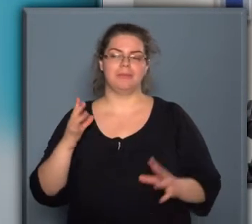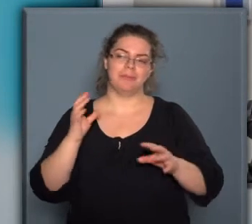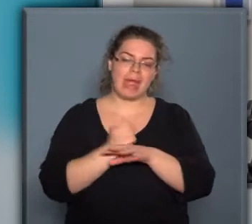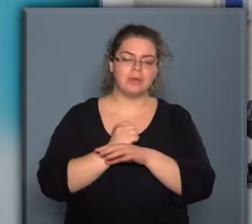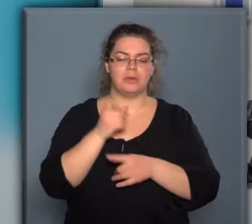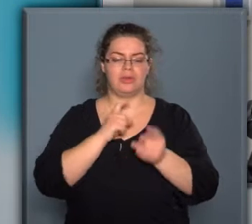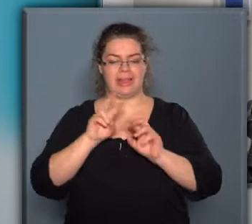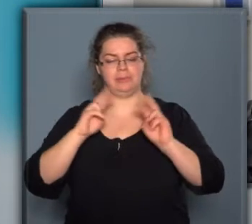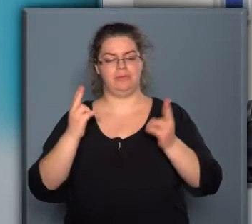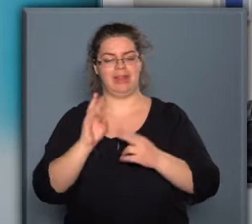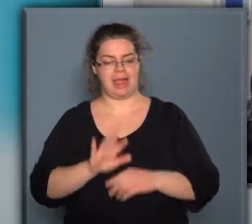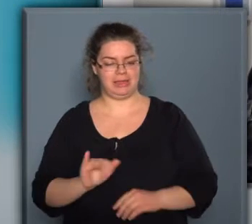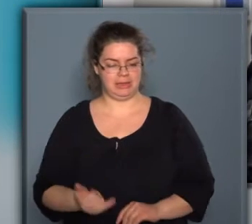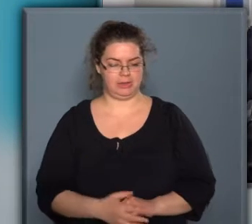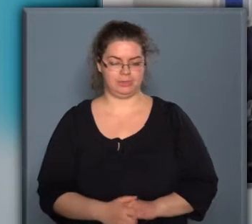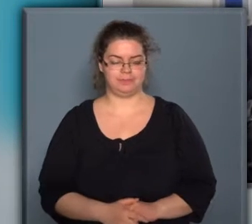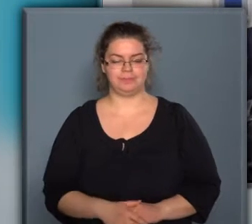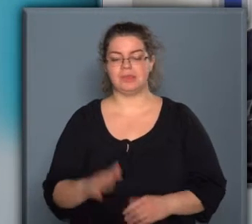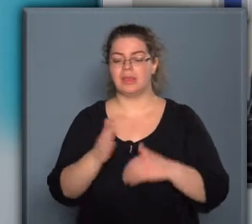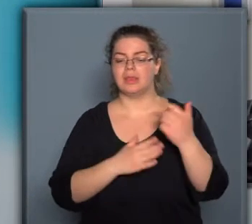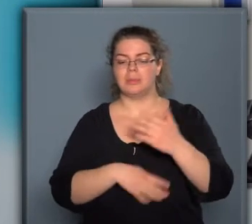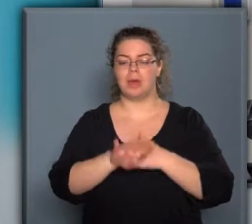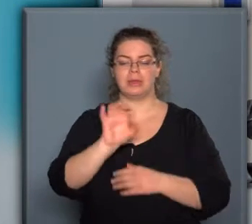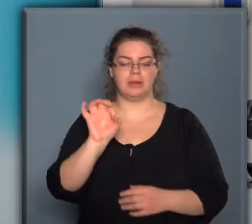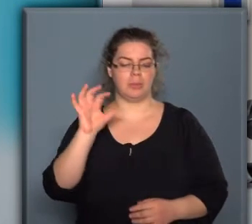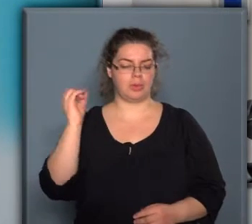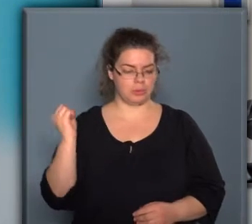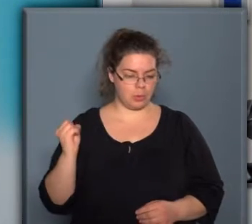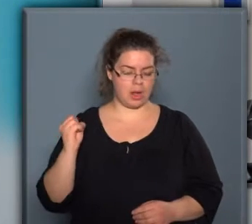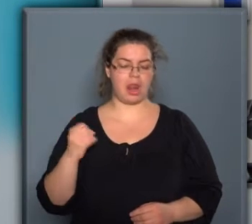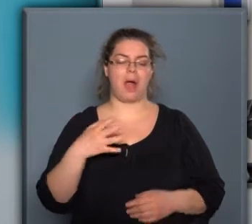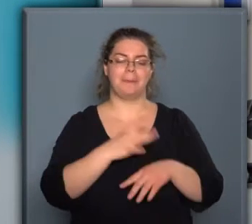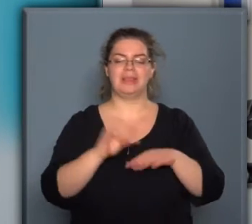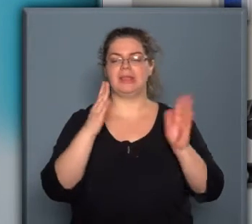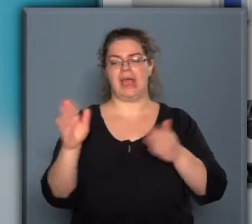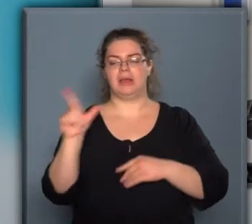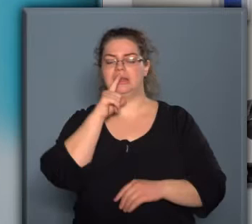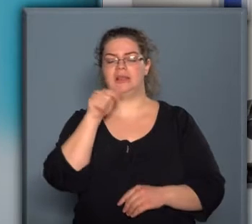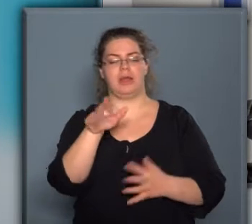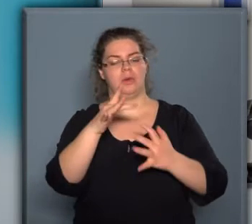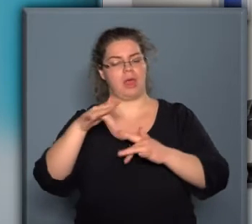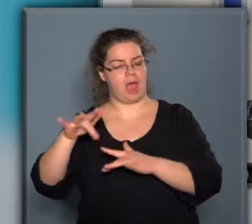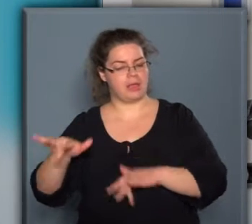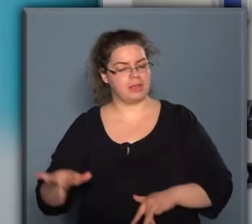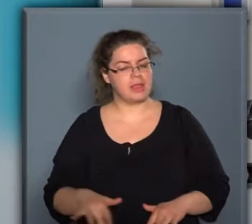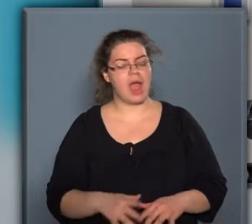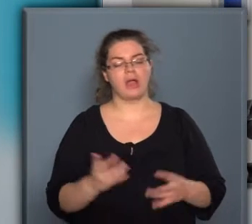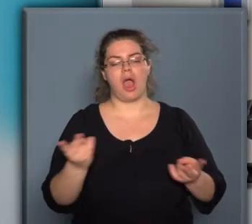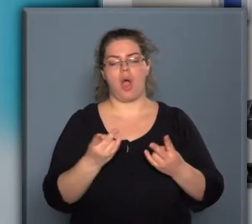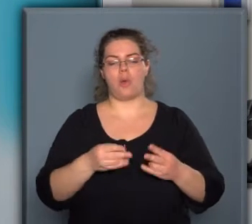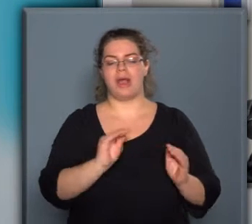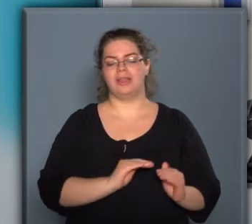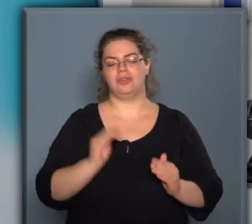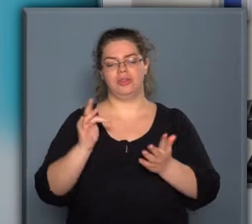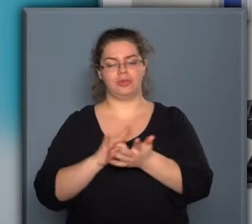megjelződésem vagy a világét is. Az ipar 4.0 mintagyárak lesznek azok a helyszínek, ahol a